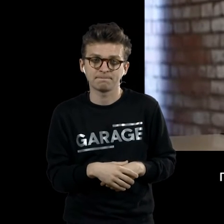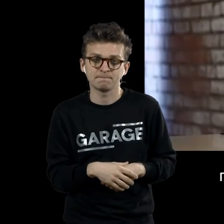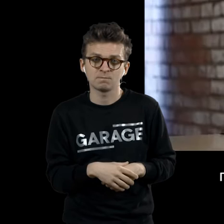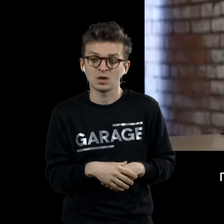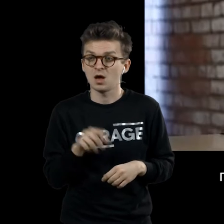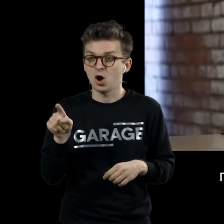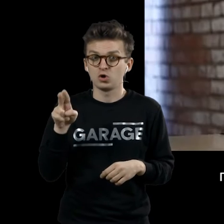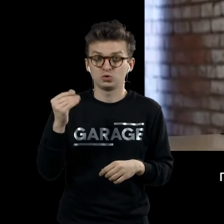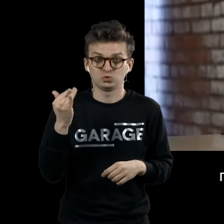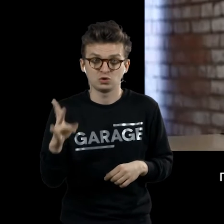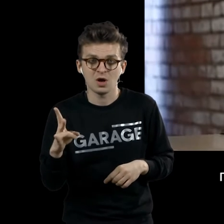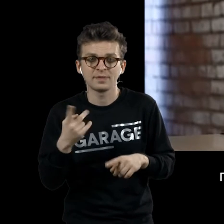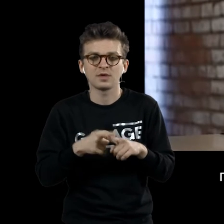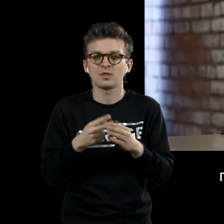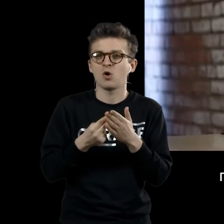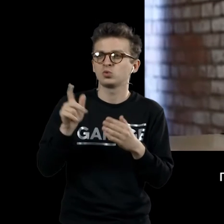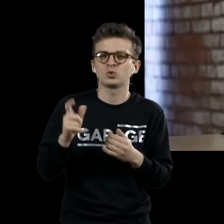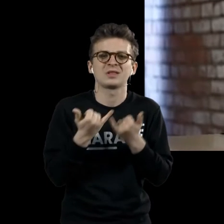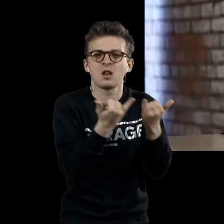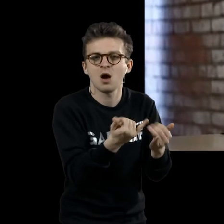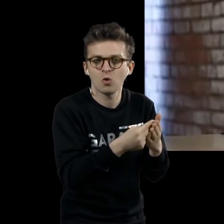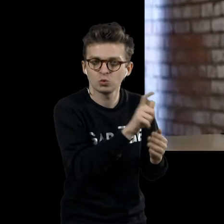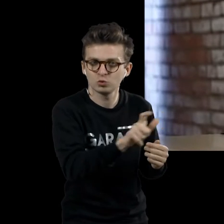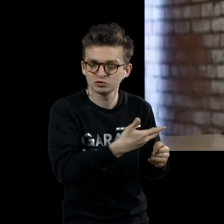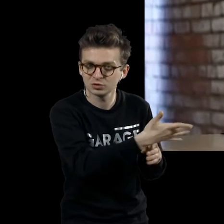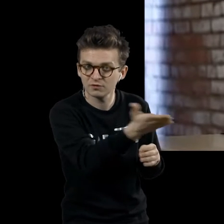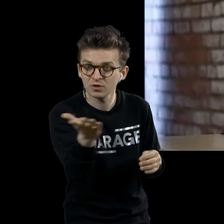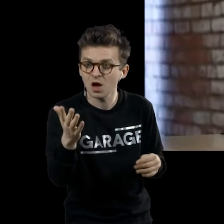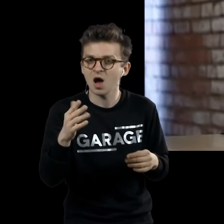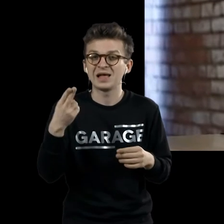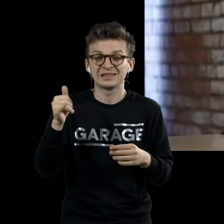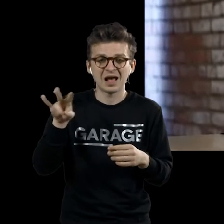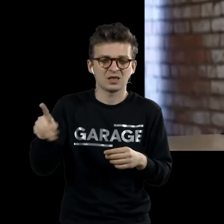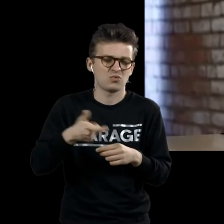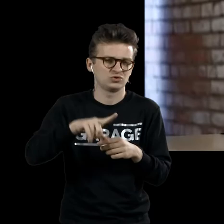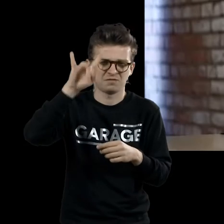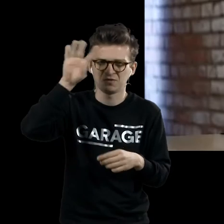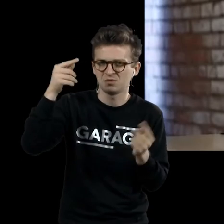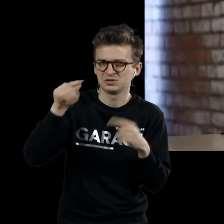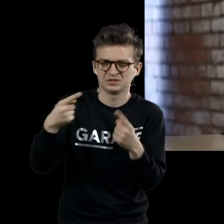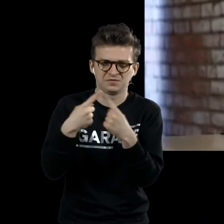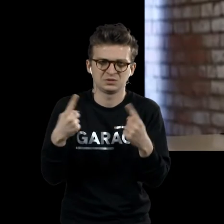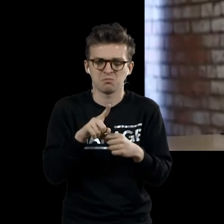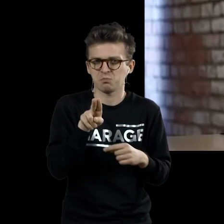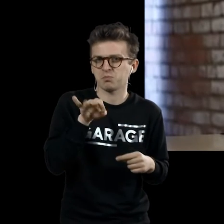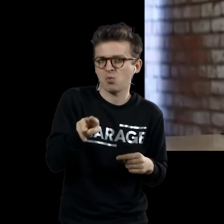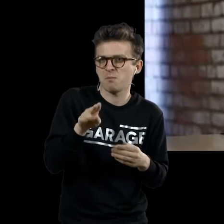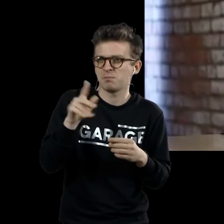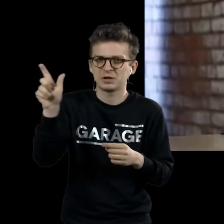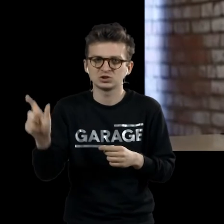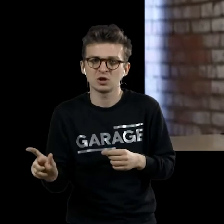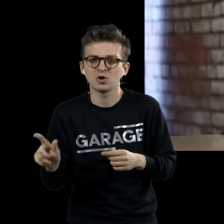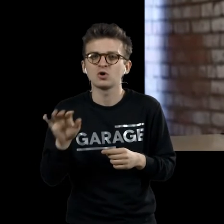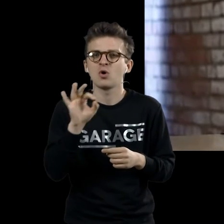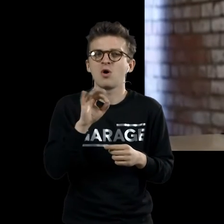Дюшан – это художник для художников. Дали – это поп-звезда. Это один из первых таких поп-персонажей от